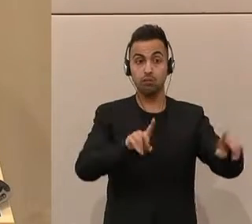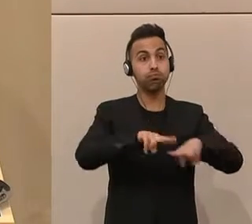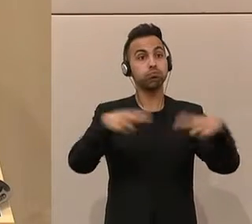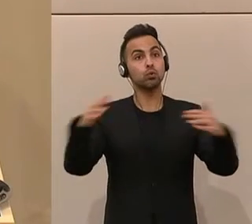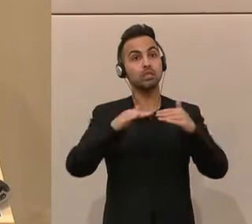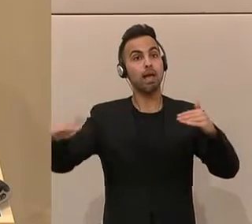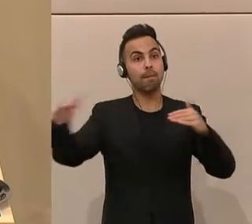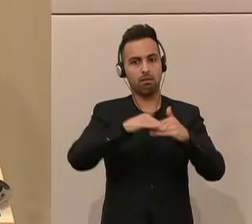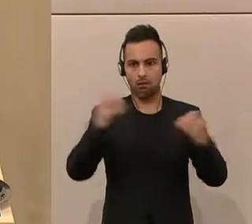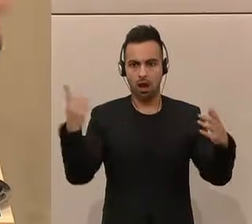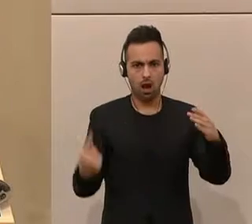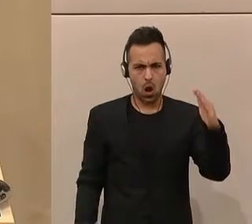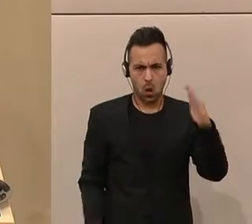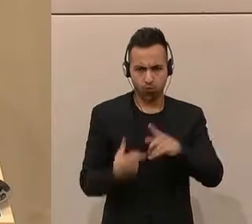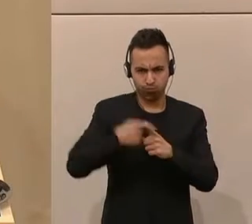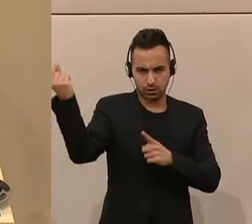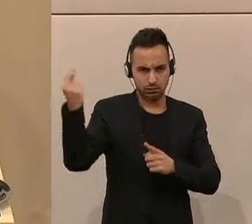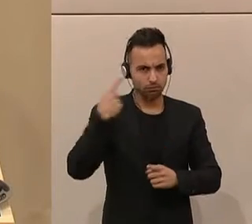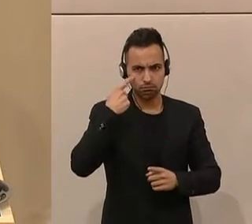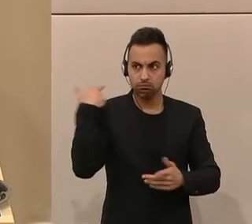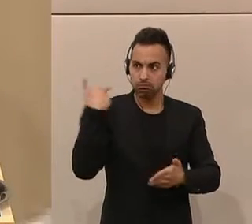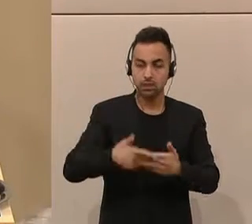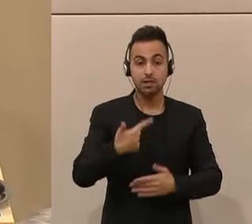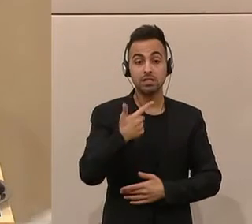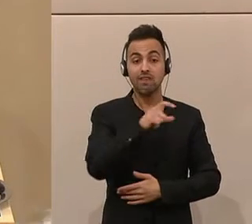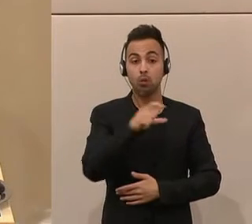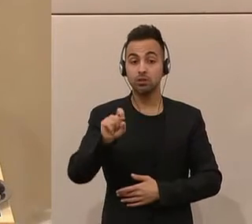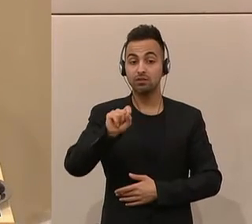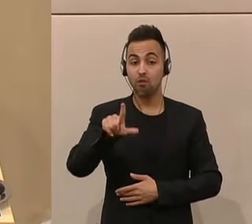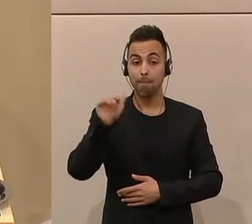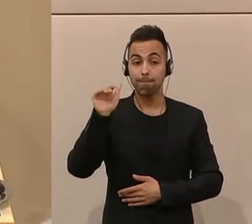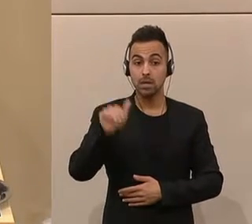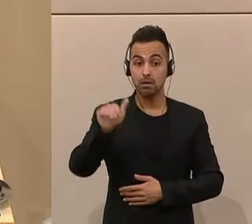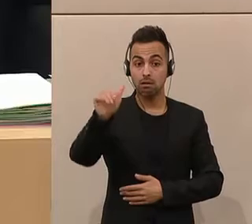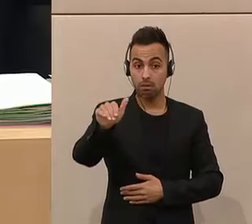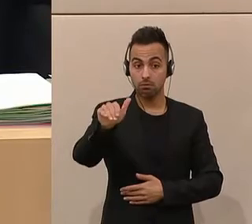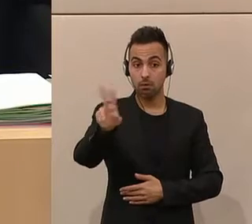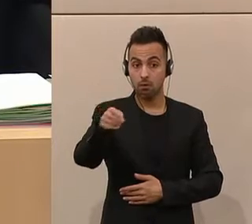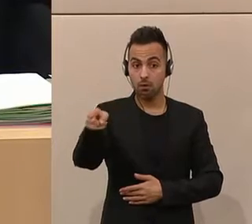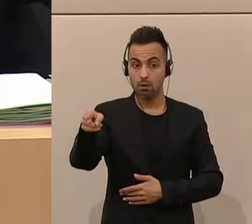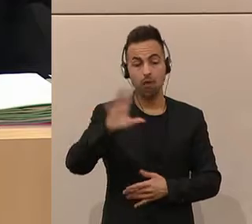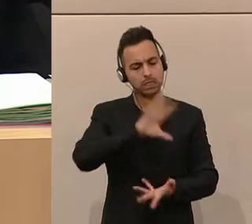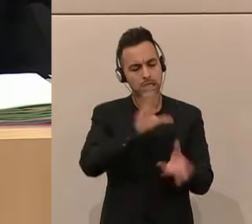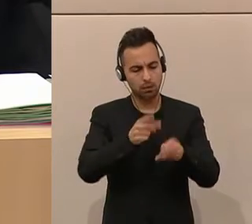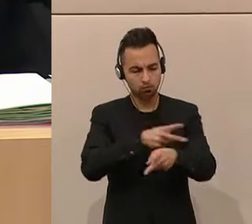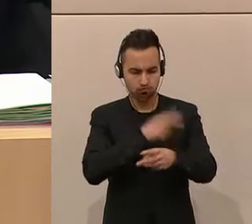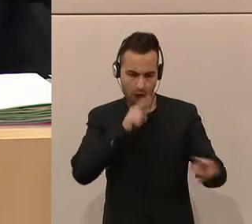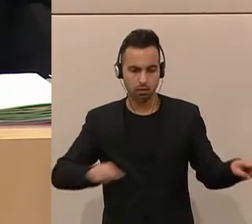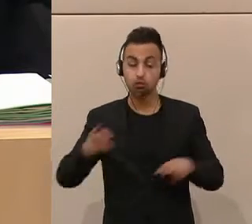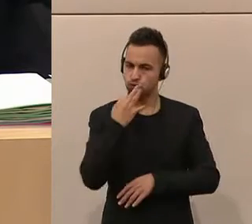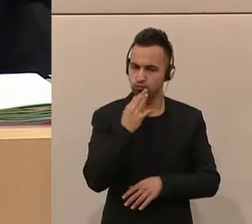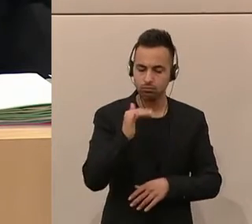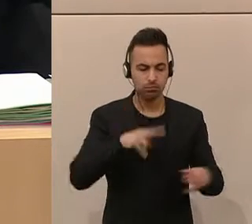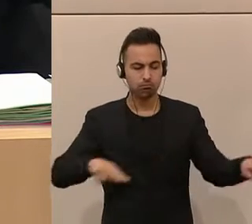höchste Niveau erreicht hat seit der Geschichte, 212 Milliarden. Nur in der gesamtstaatlichen Betrachtung, das stimmt schon,